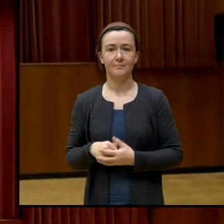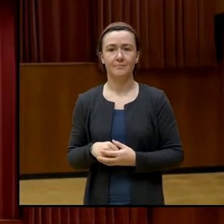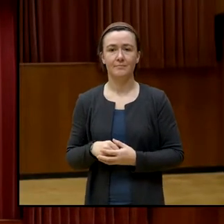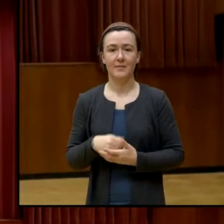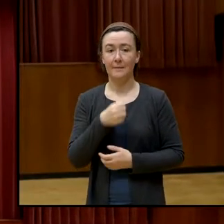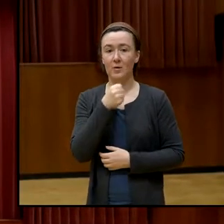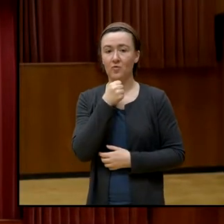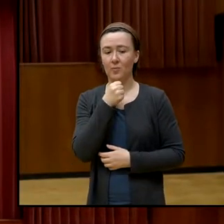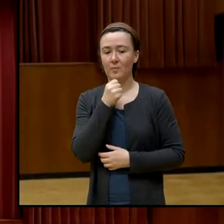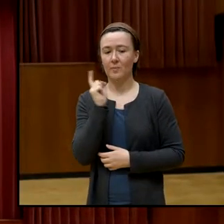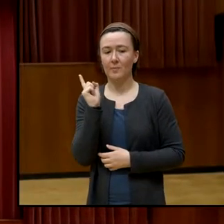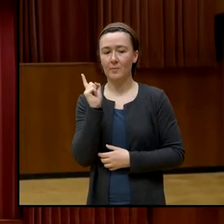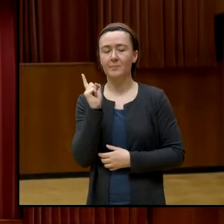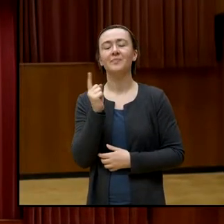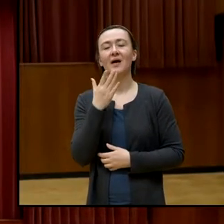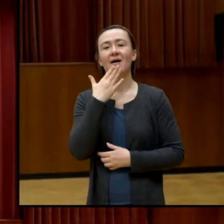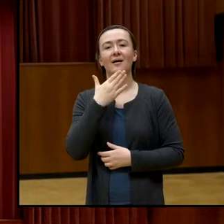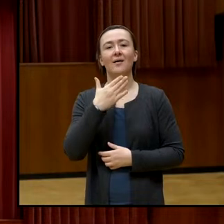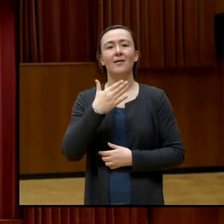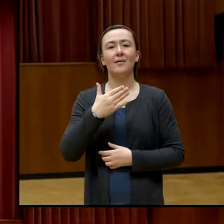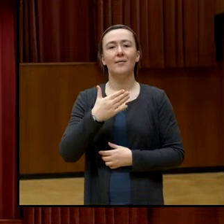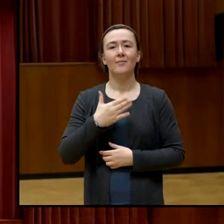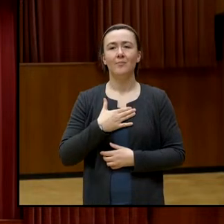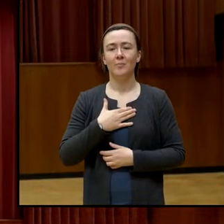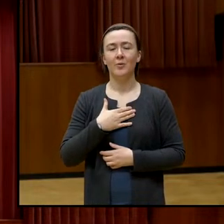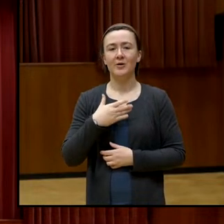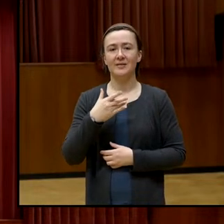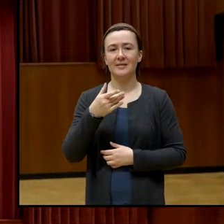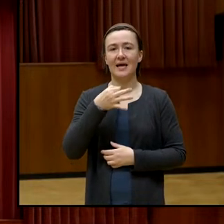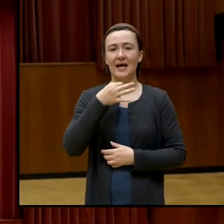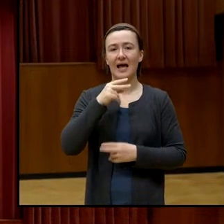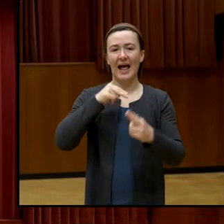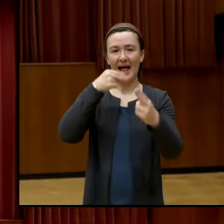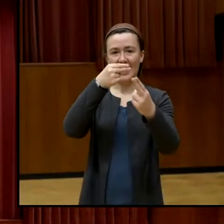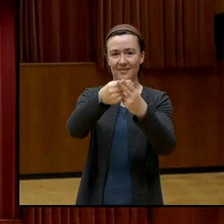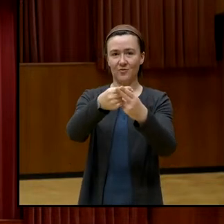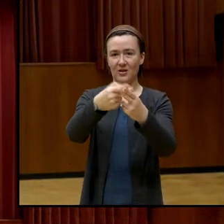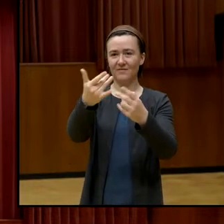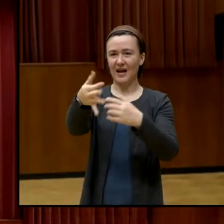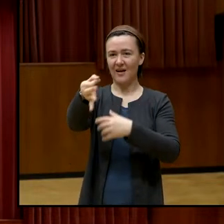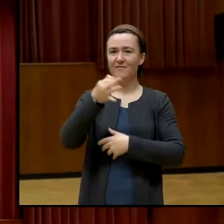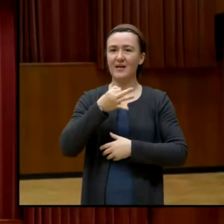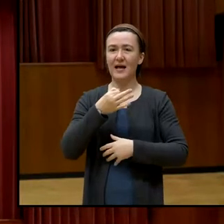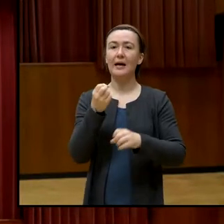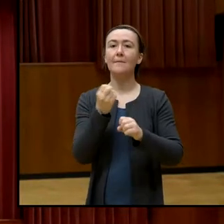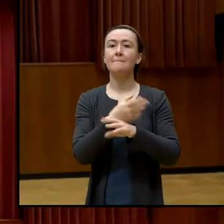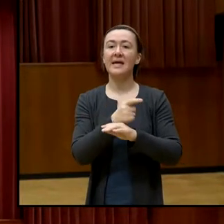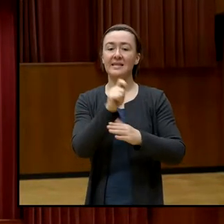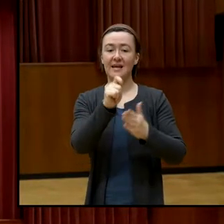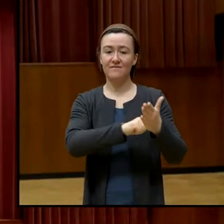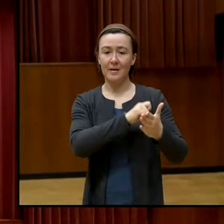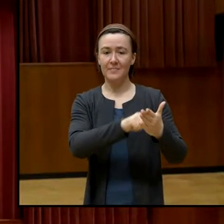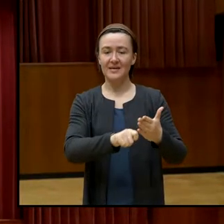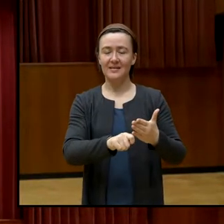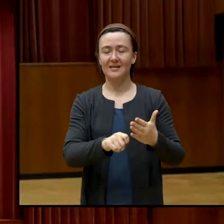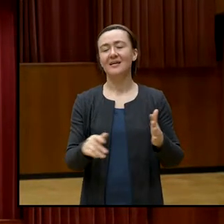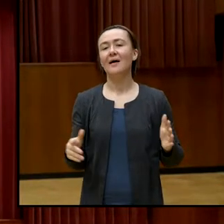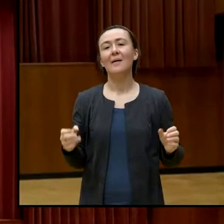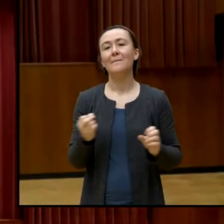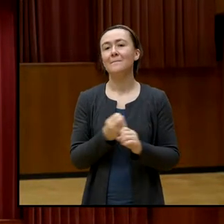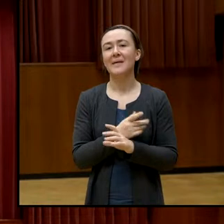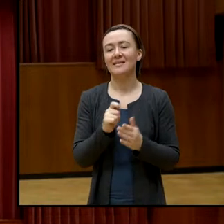Mikro? Ich würde gerne auf diese Frage des Verbittens von Medien sofort antworten. Verbieten von Medien würde ich